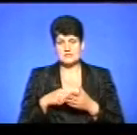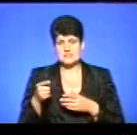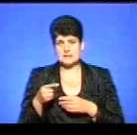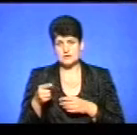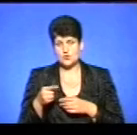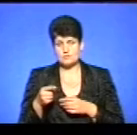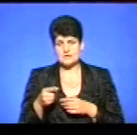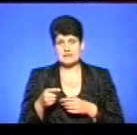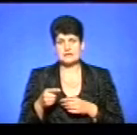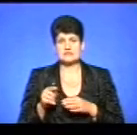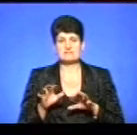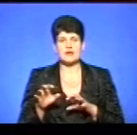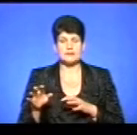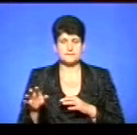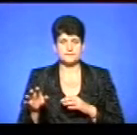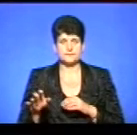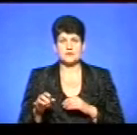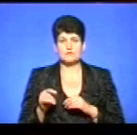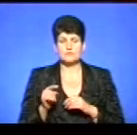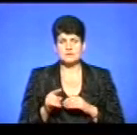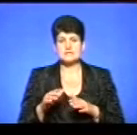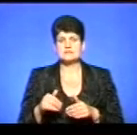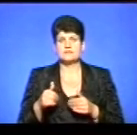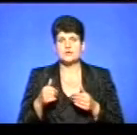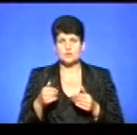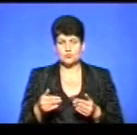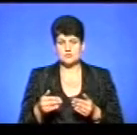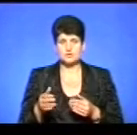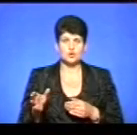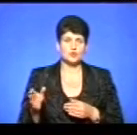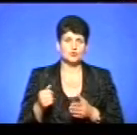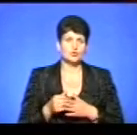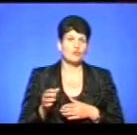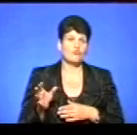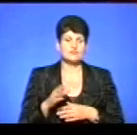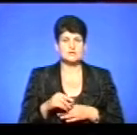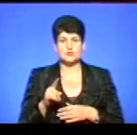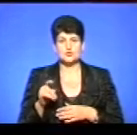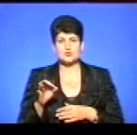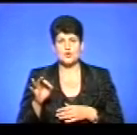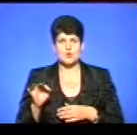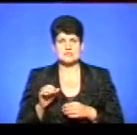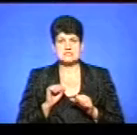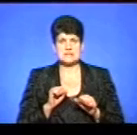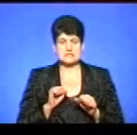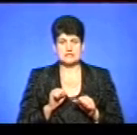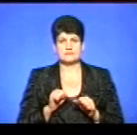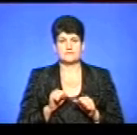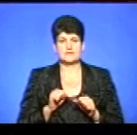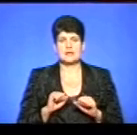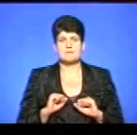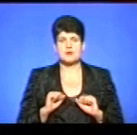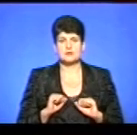тварин, вони звернулися практично до всіх зоозахисників, намагалися і